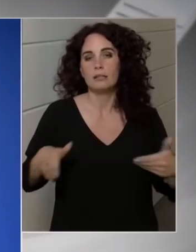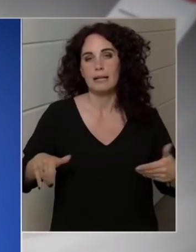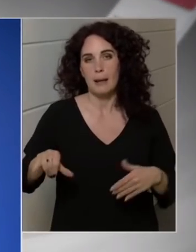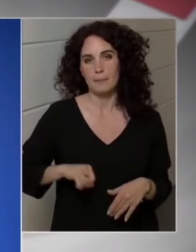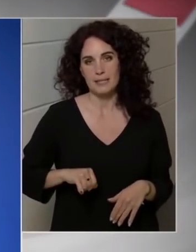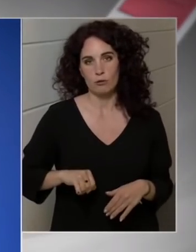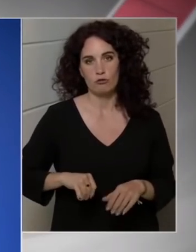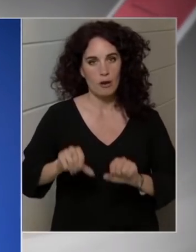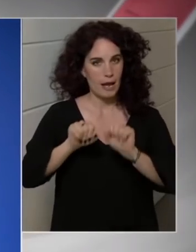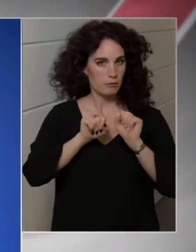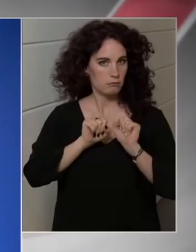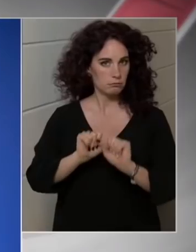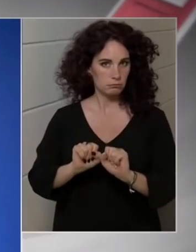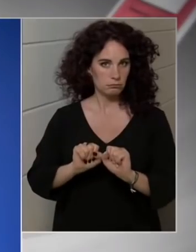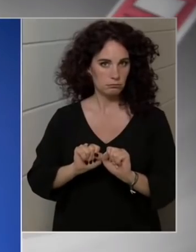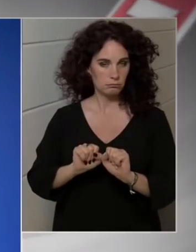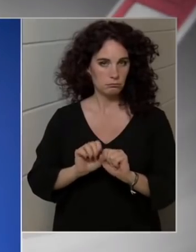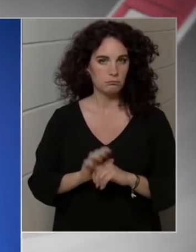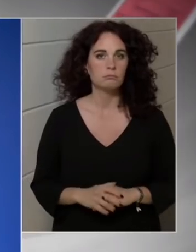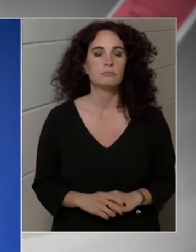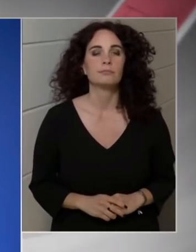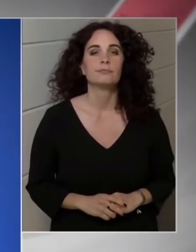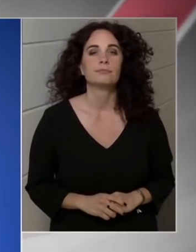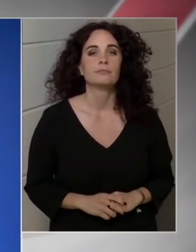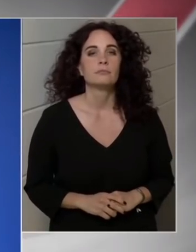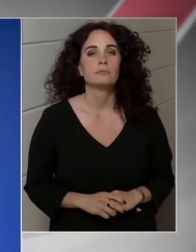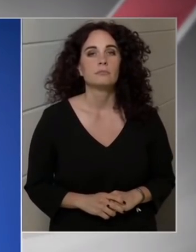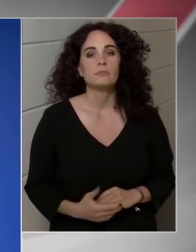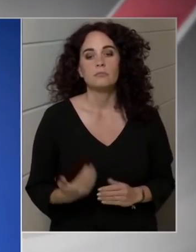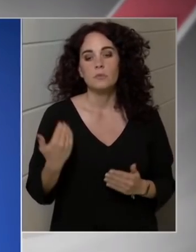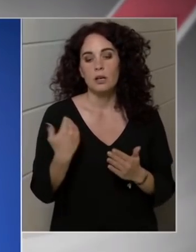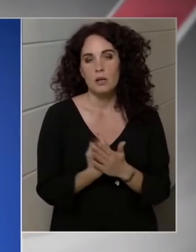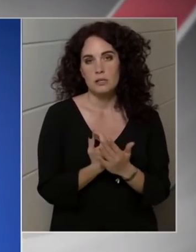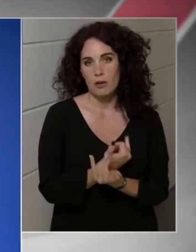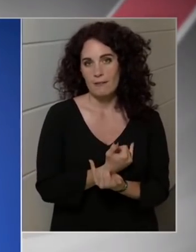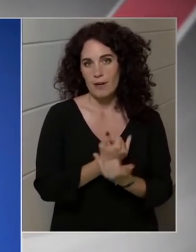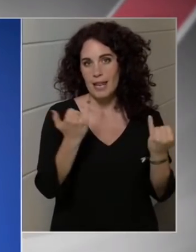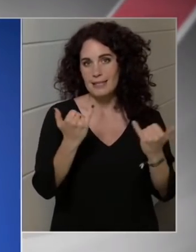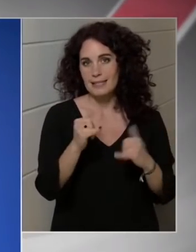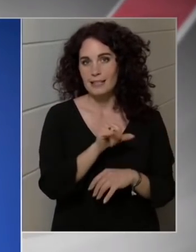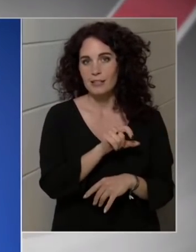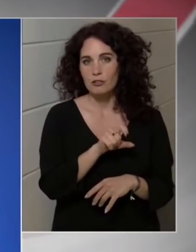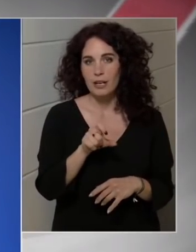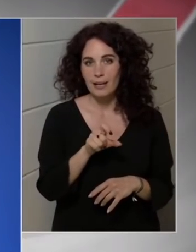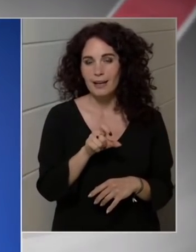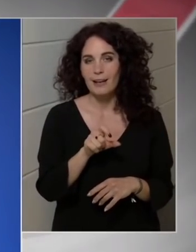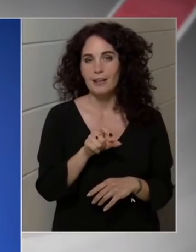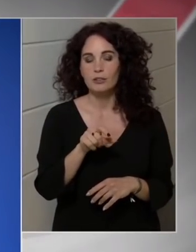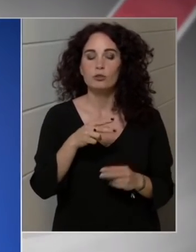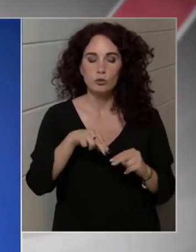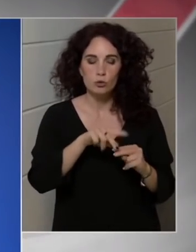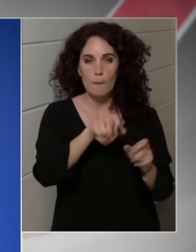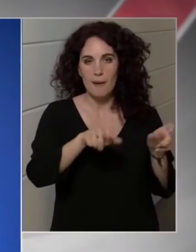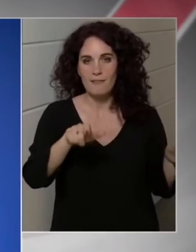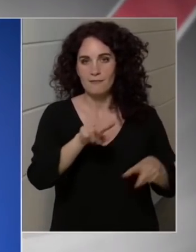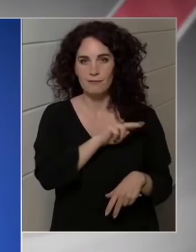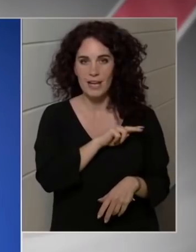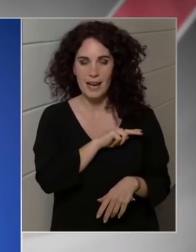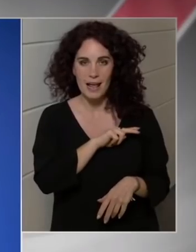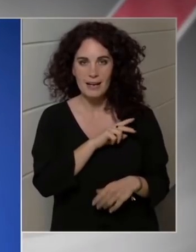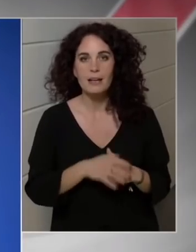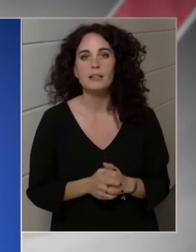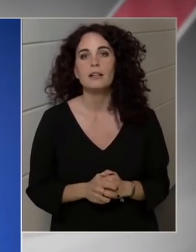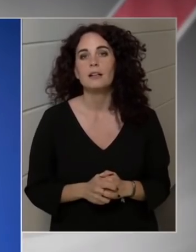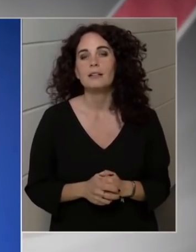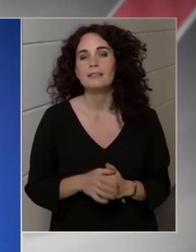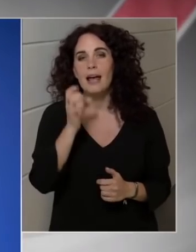helyzet megkívánja, akkor természetesen a magyar honvédség és a magyar rendőrség képes és kész arra, hogy a határ biztonságát